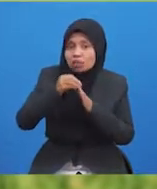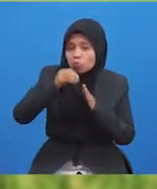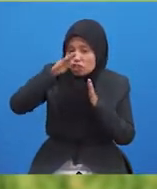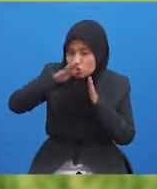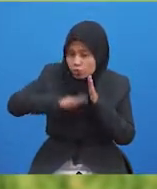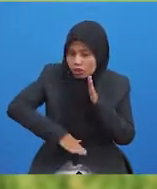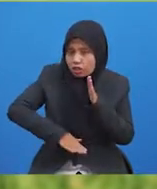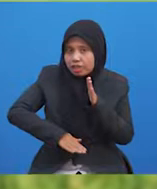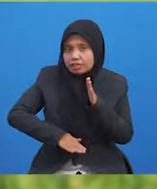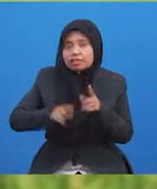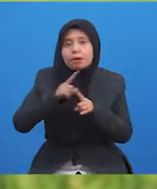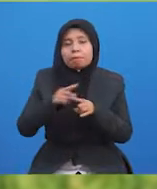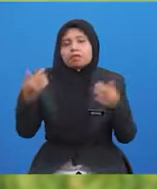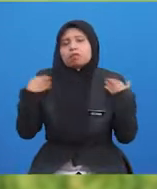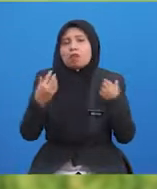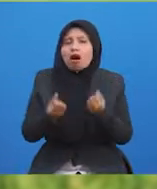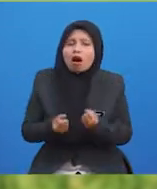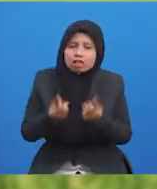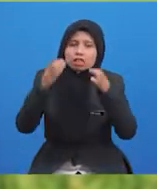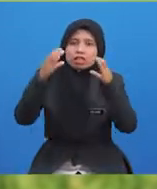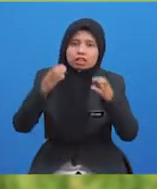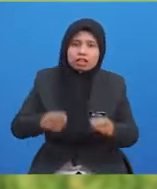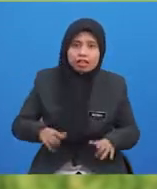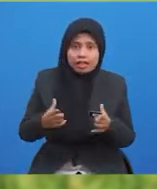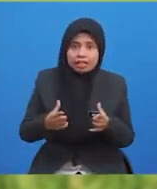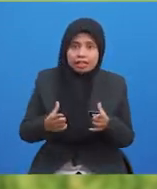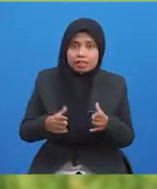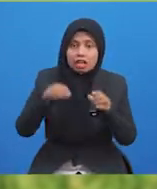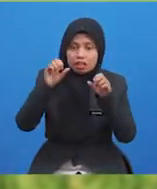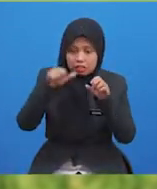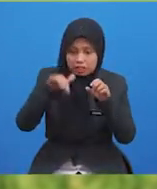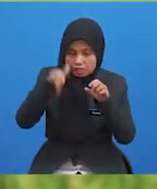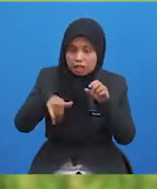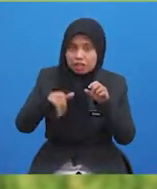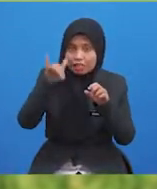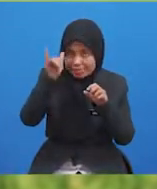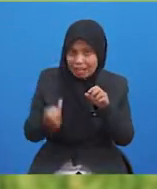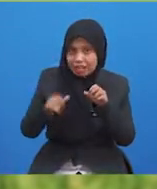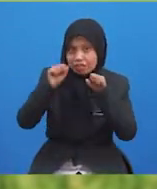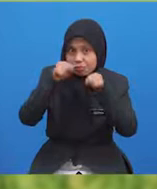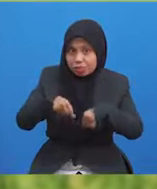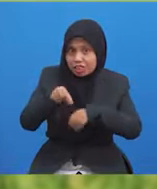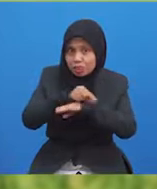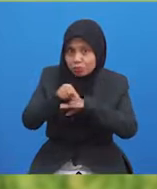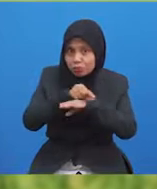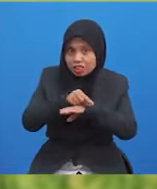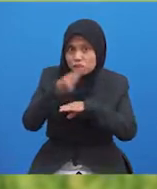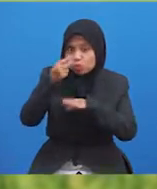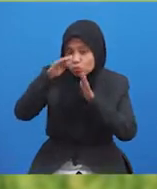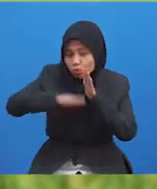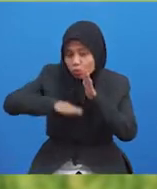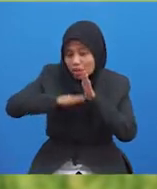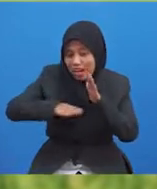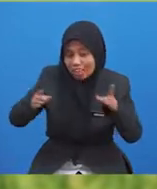ada banyak cara lain yang tidak begitu agresif yang boleh dijadikan ejen untuk mengurangkan